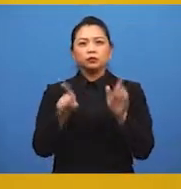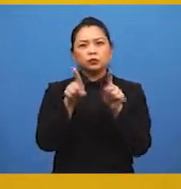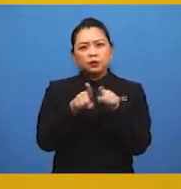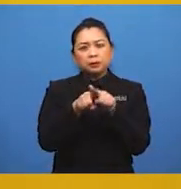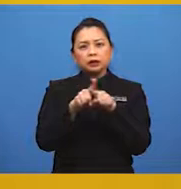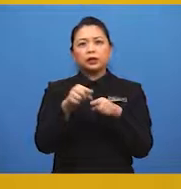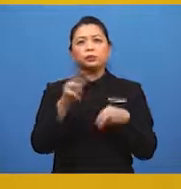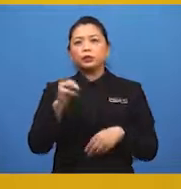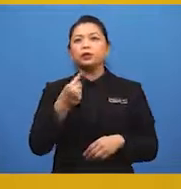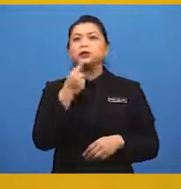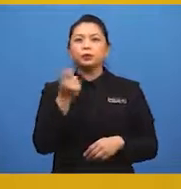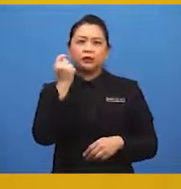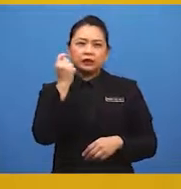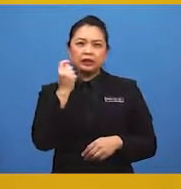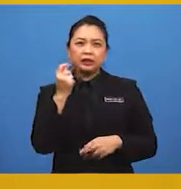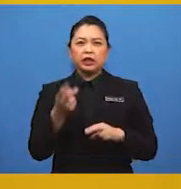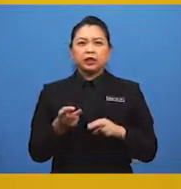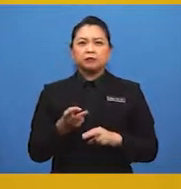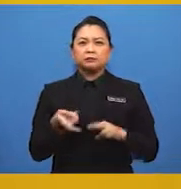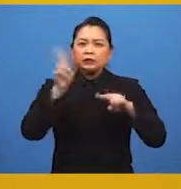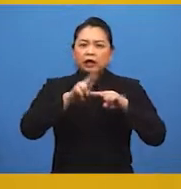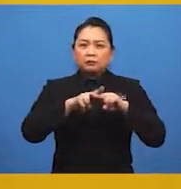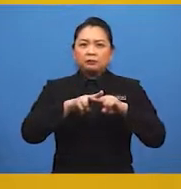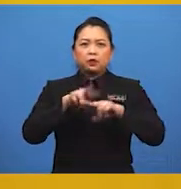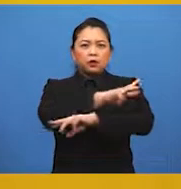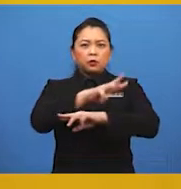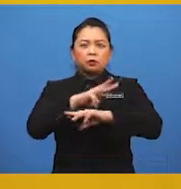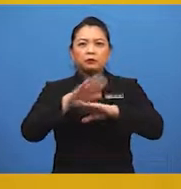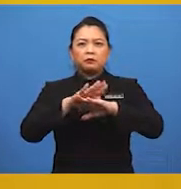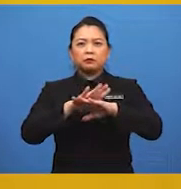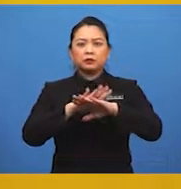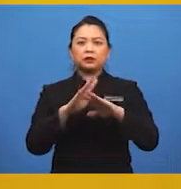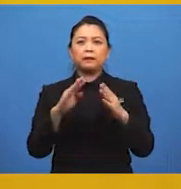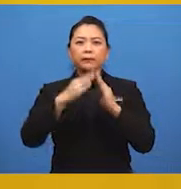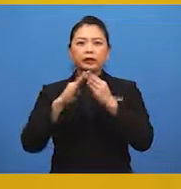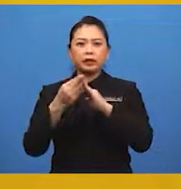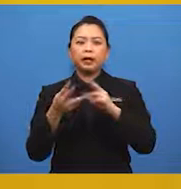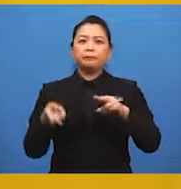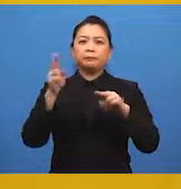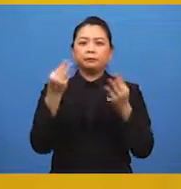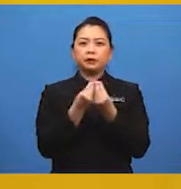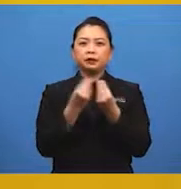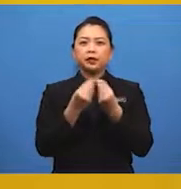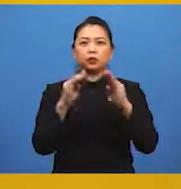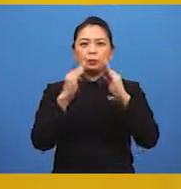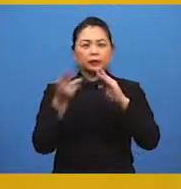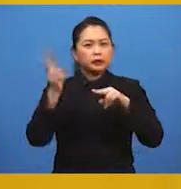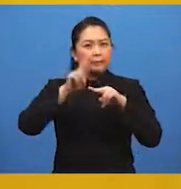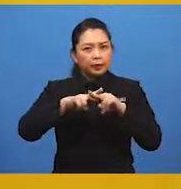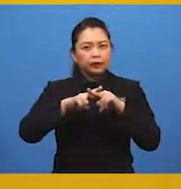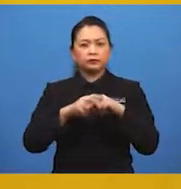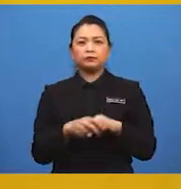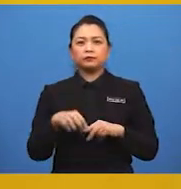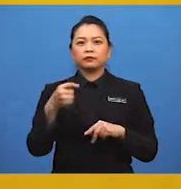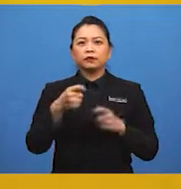-murid sebut tadi, pertambahan besar kawasan perumahan atau peningkatan bilangan rumah dan kilang di bandar